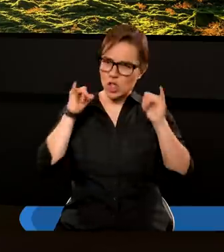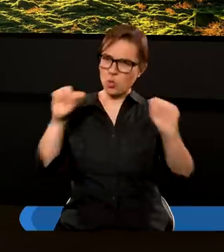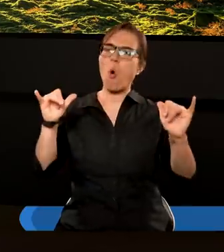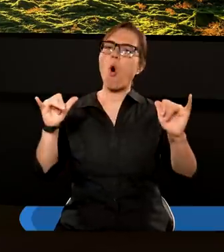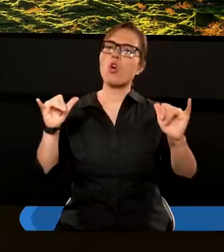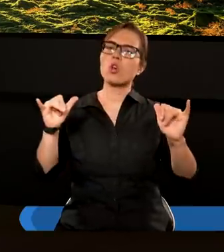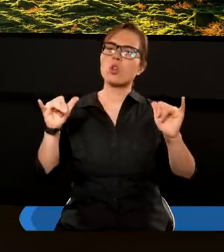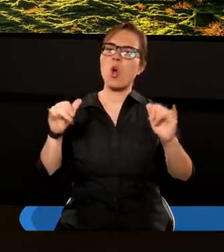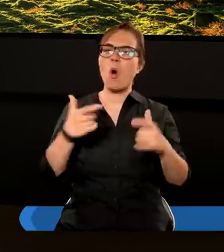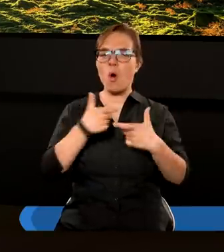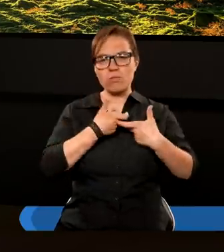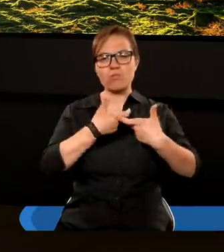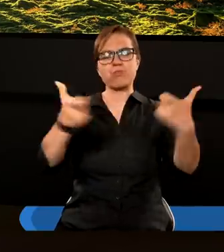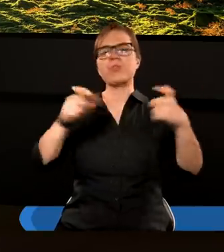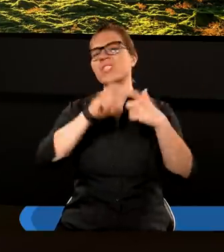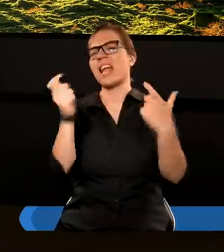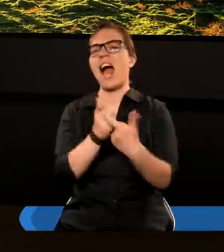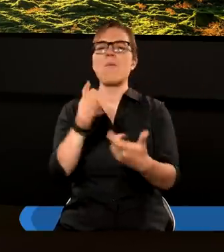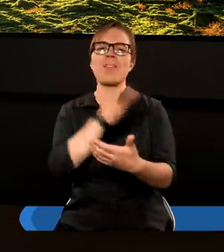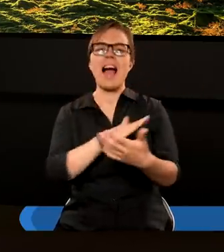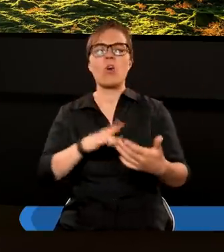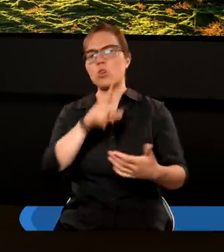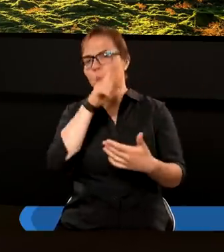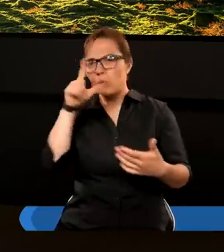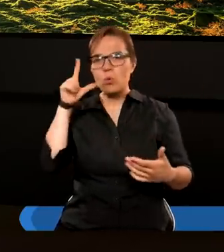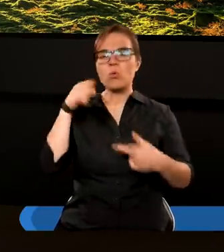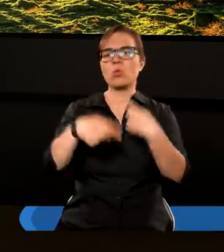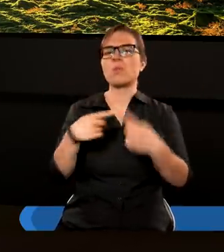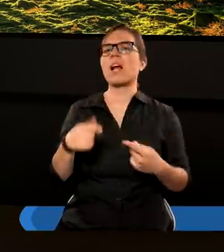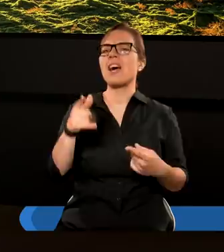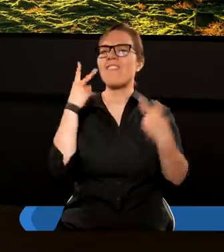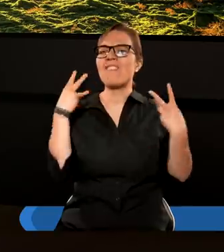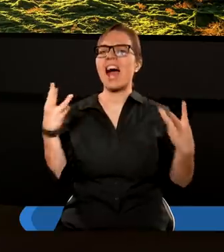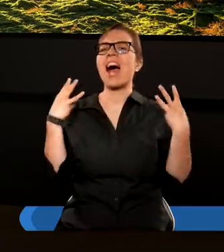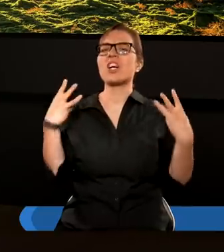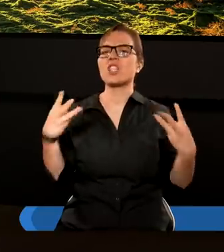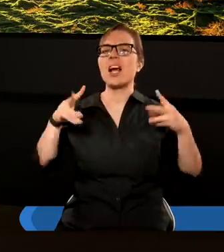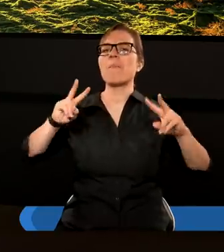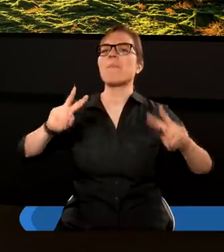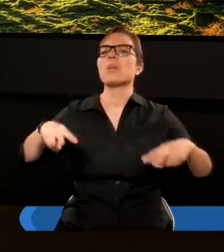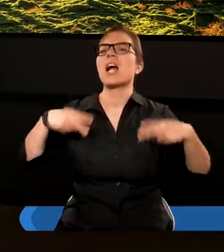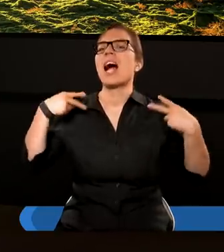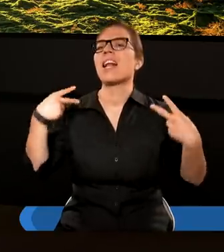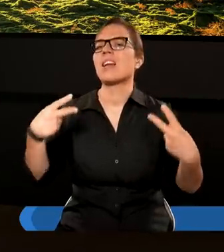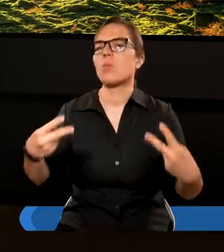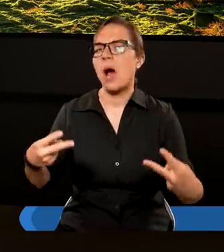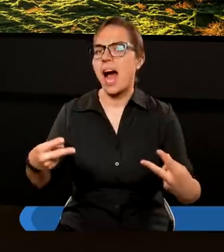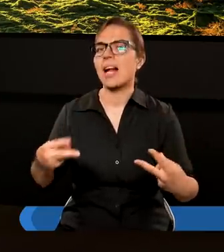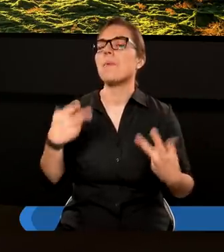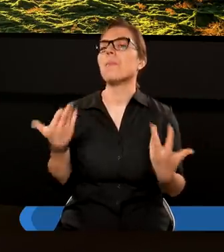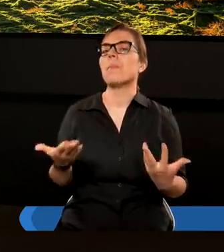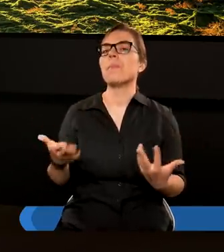ogłasza wszystkim narodom ważne przesłanie i mówi